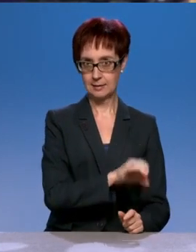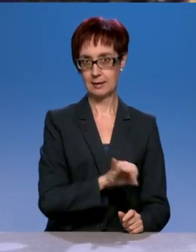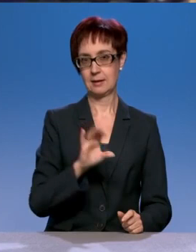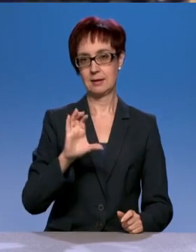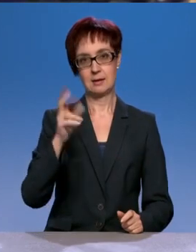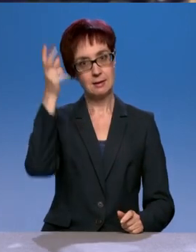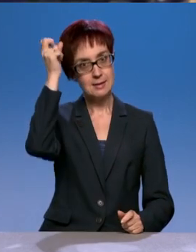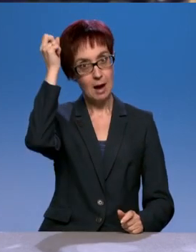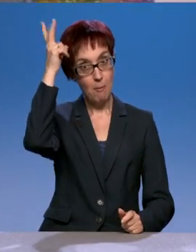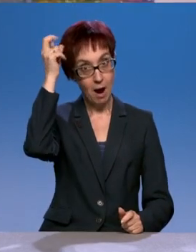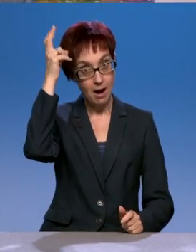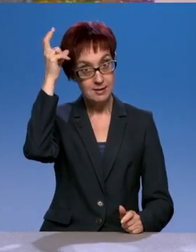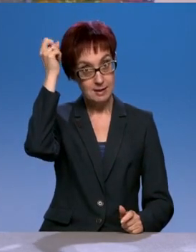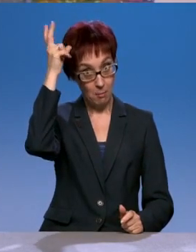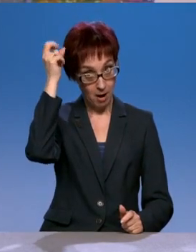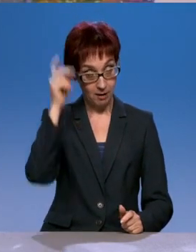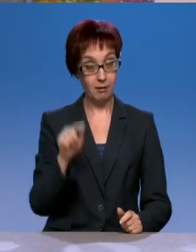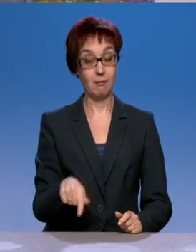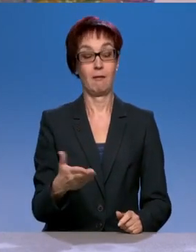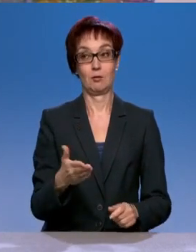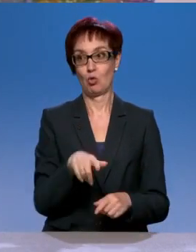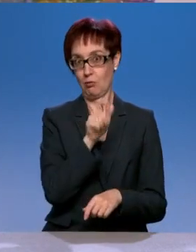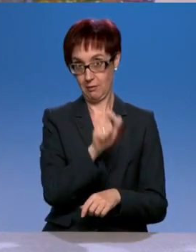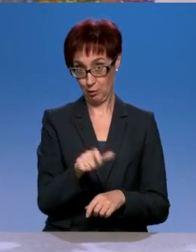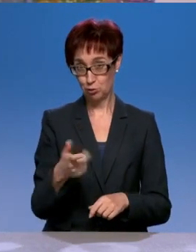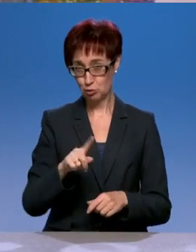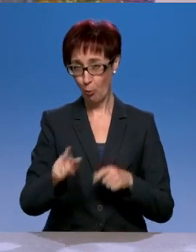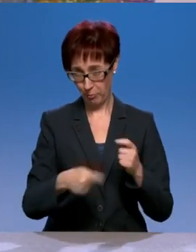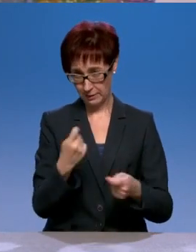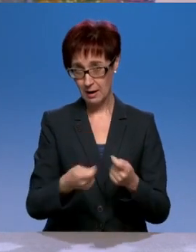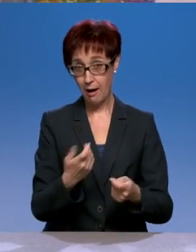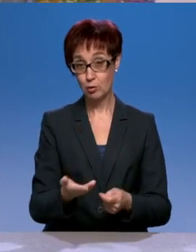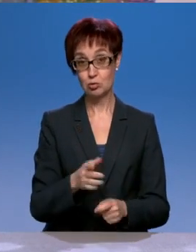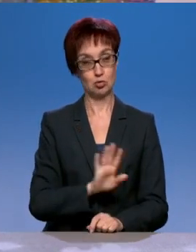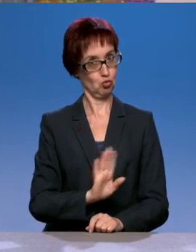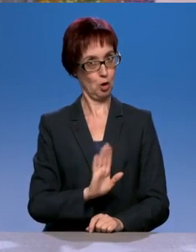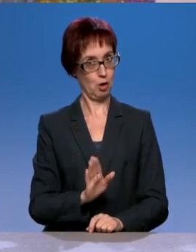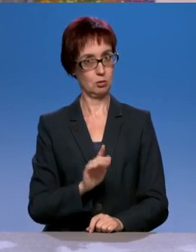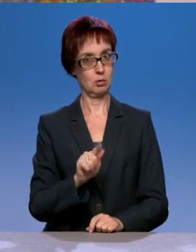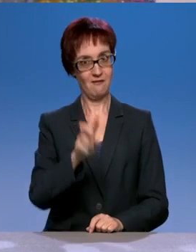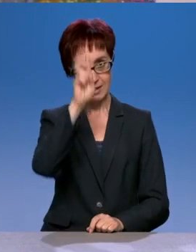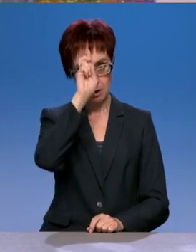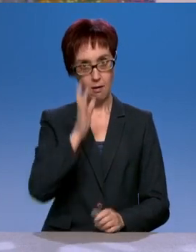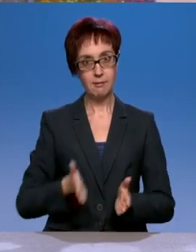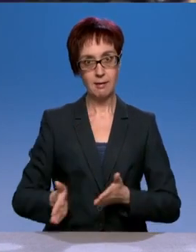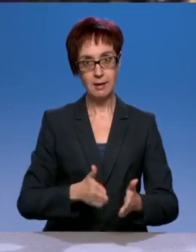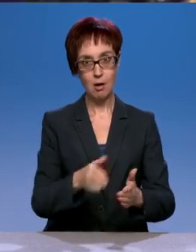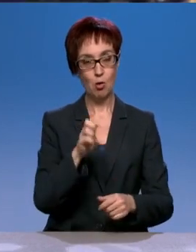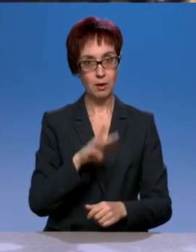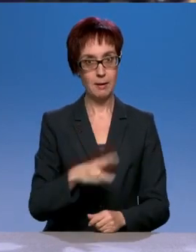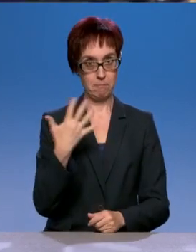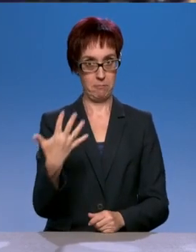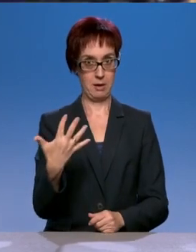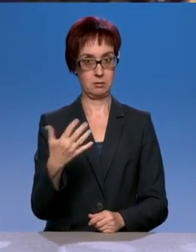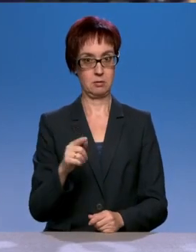дорога. Люди придираются, думаете? Нет, она хорошая. Но это федеральная. Это часть дороги М5. М5, да. Так ее строили просто. Там нужно было, а